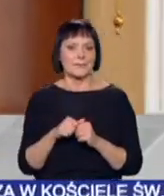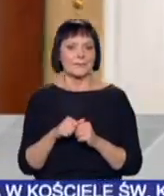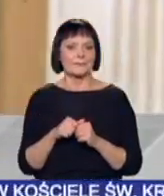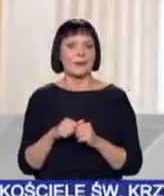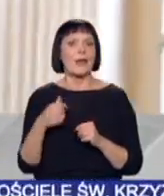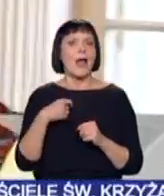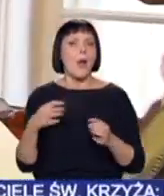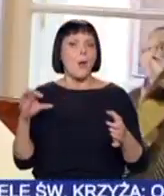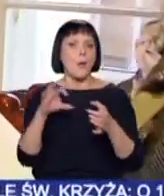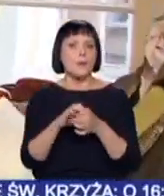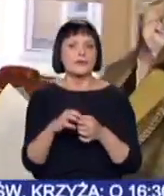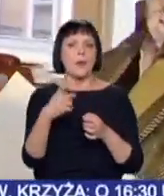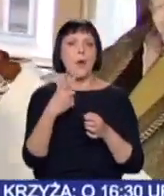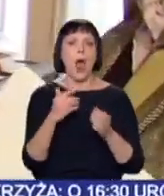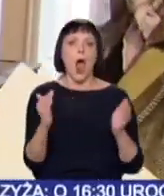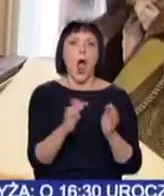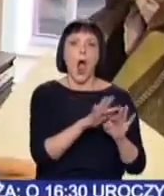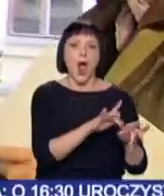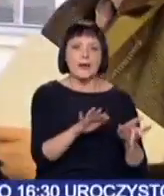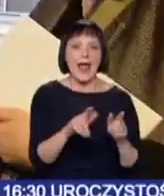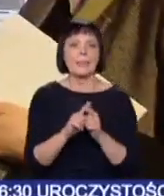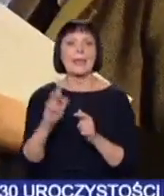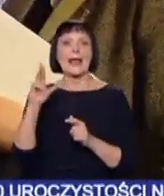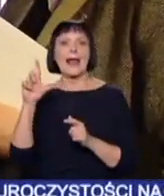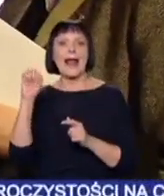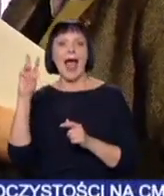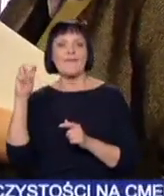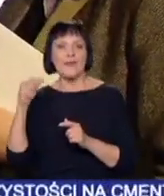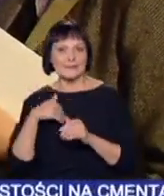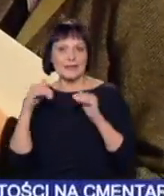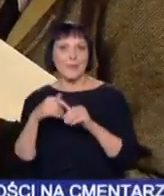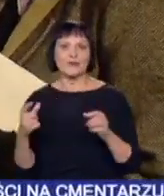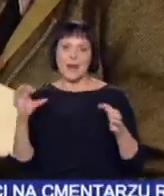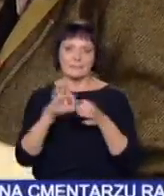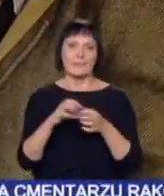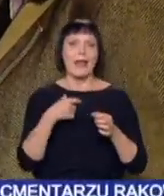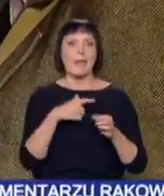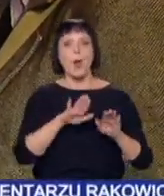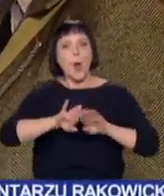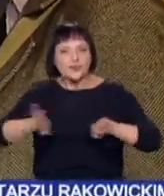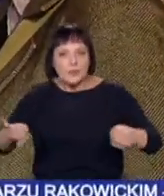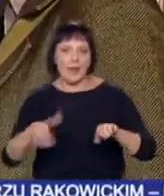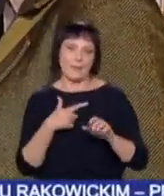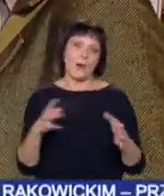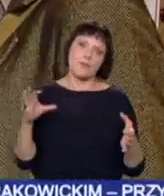Zasadniczo łączą w sobie małe organy i klawesyn. Dzięki temu można grać na nich jednocześnie lub posobno.